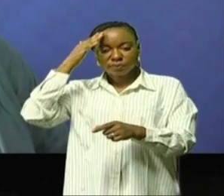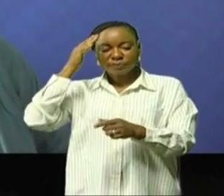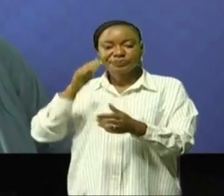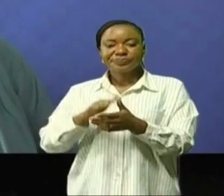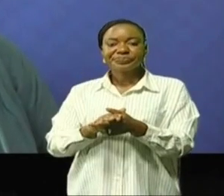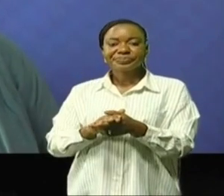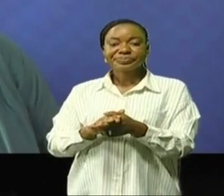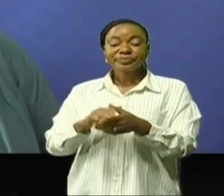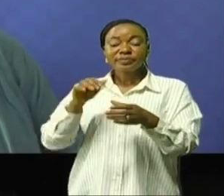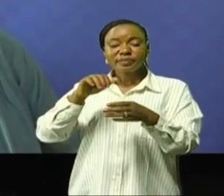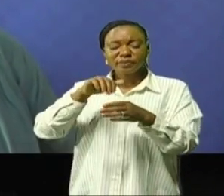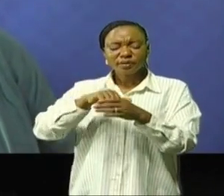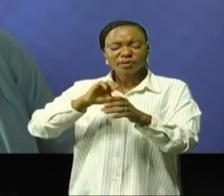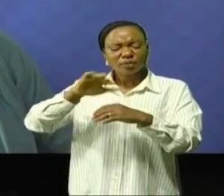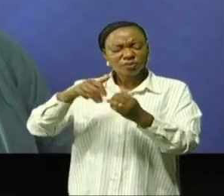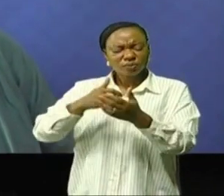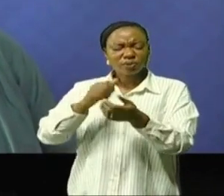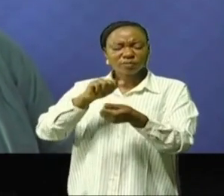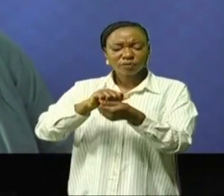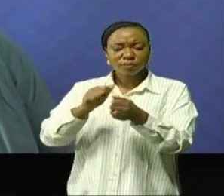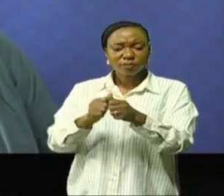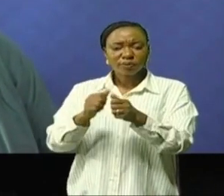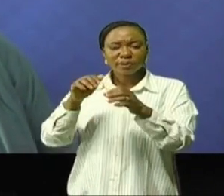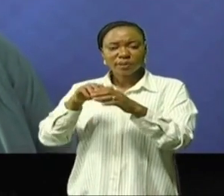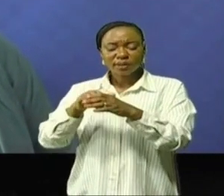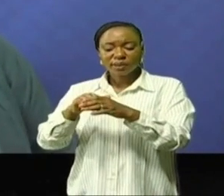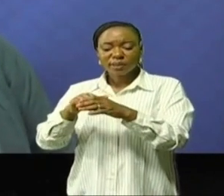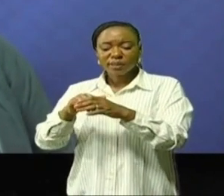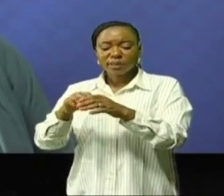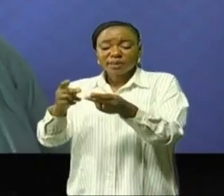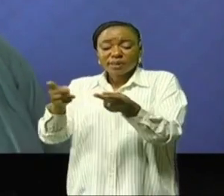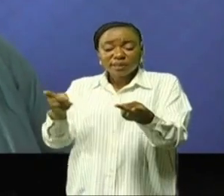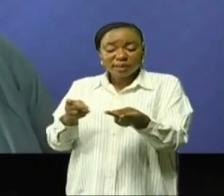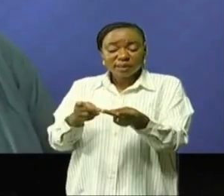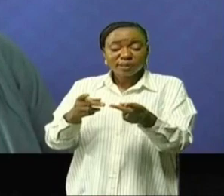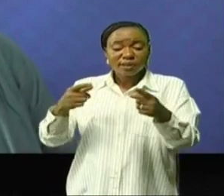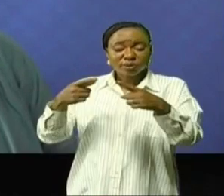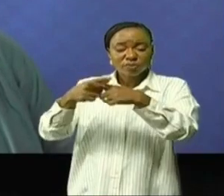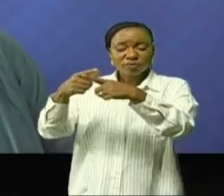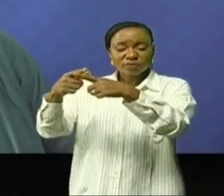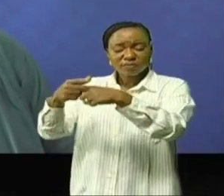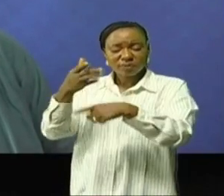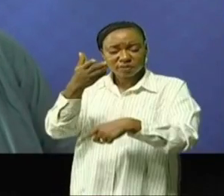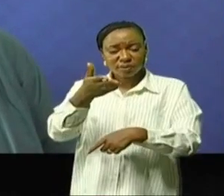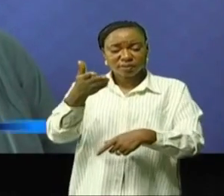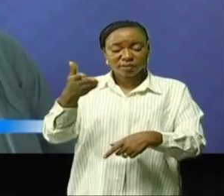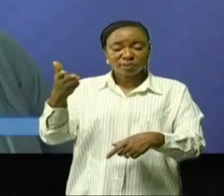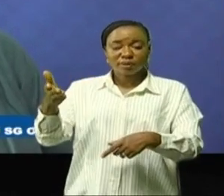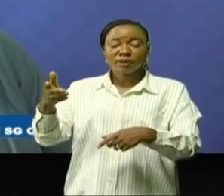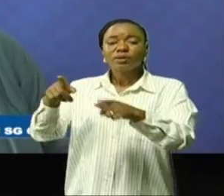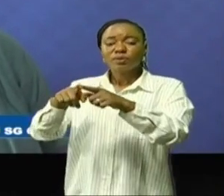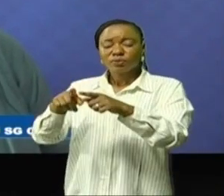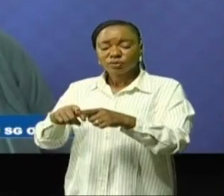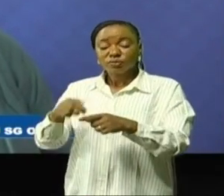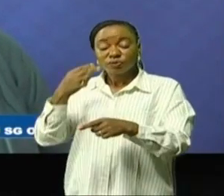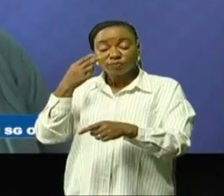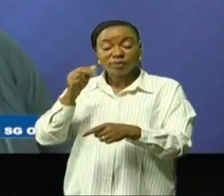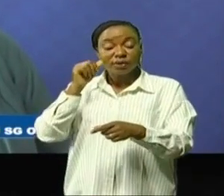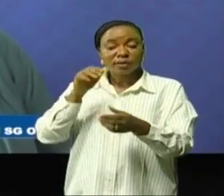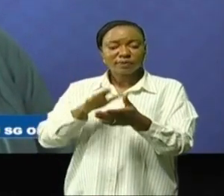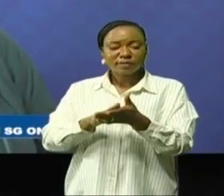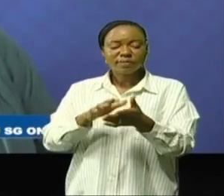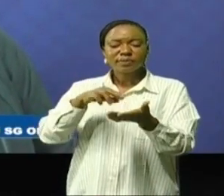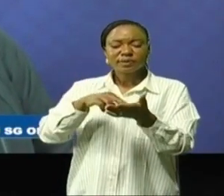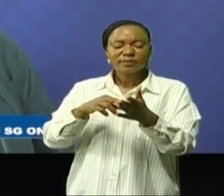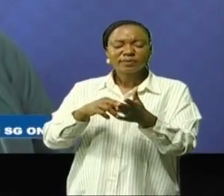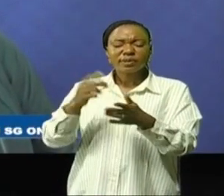toutes les problématiques que nous voyons notamment dans les zones de conflit et aussi en dehors des zones de conflit c'est le fait que les premières à